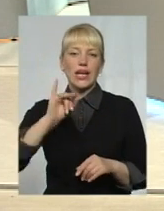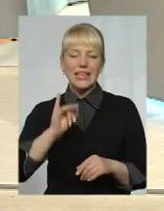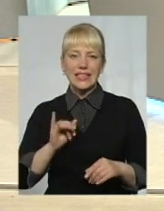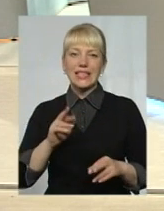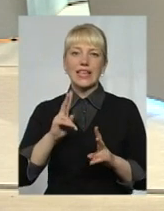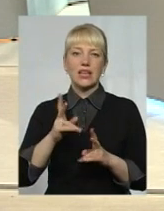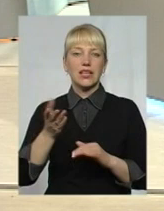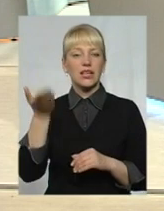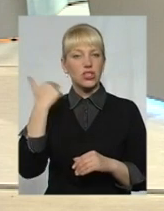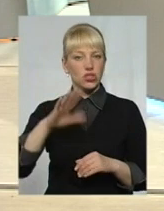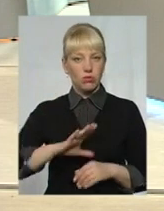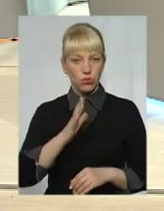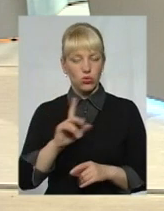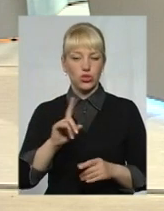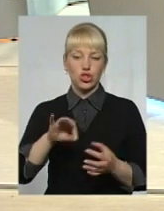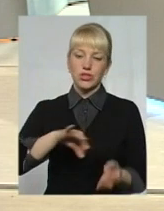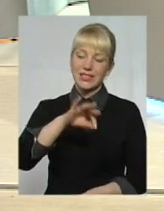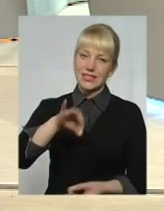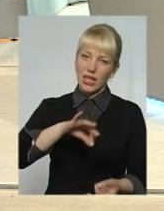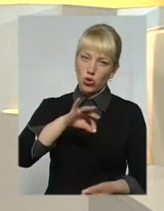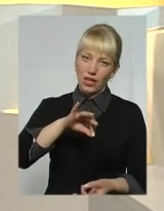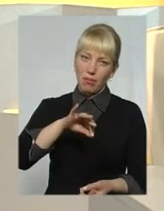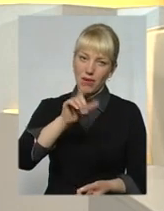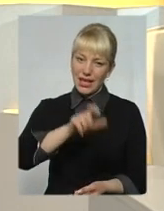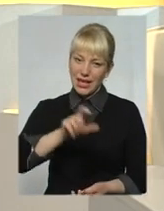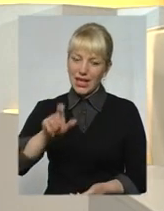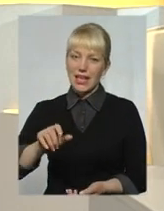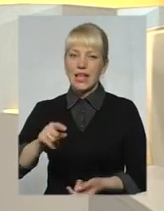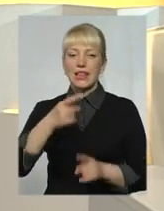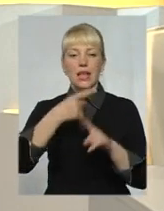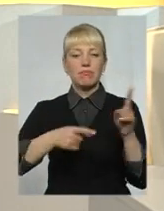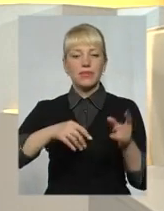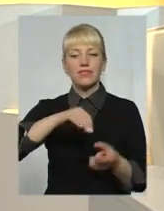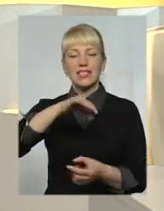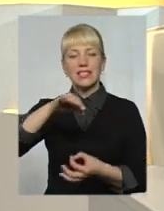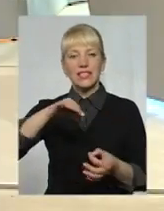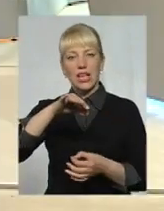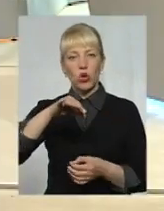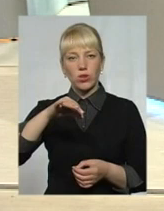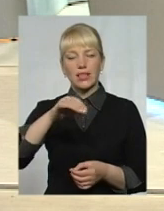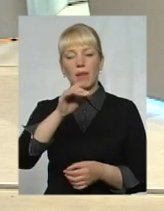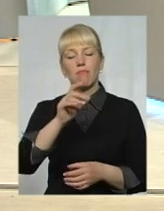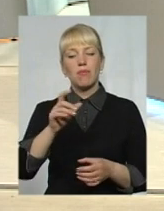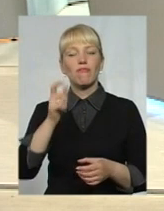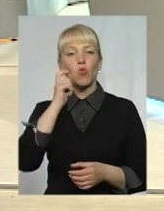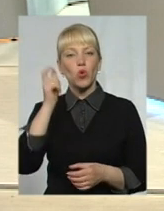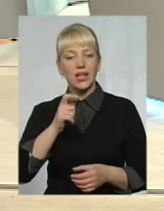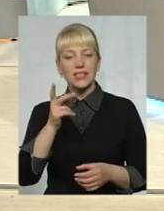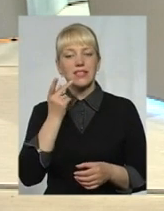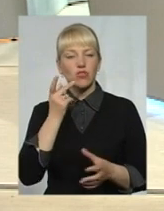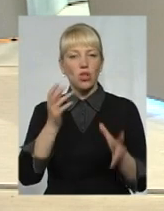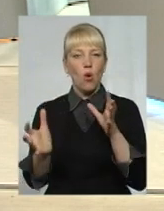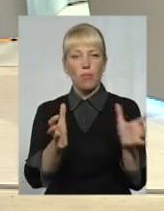раніше було, що все-таки і сиротами, і напівсиротами в Україні завжди громади опікувалися, завжди про них дбали,